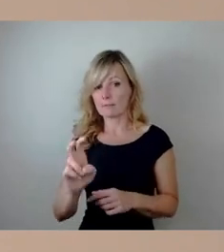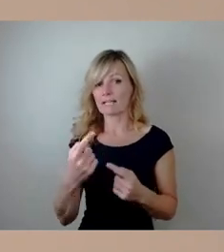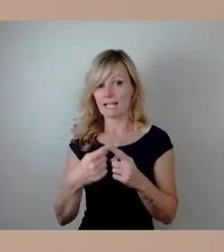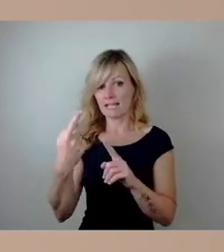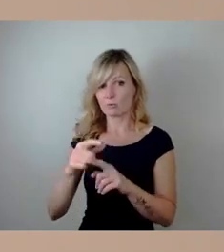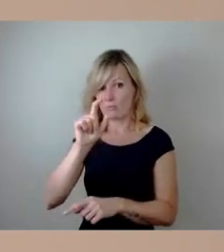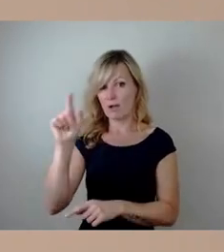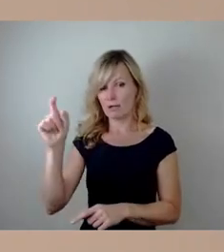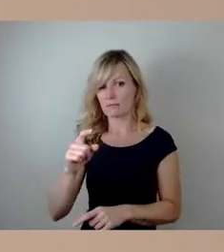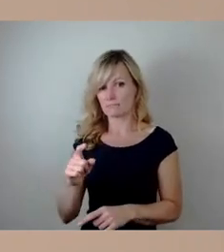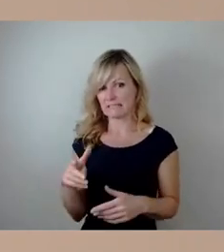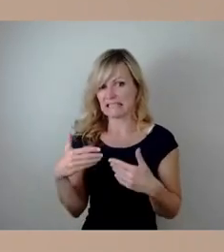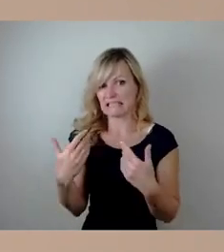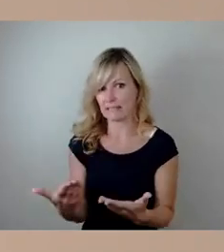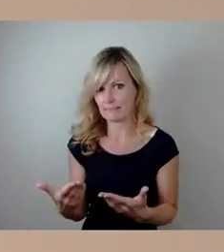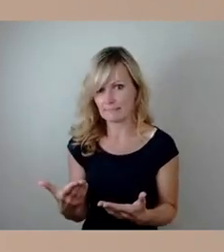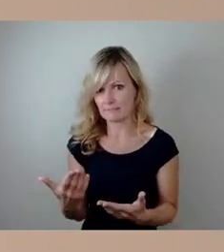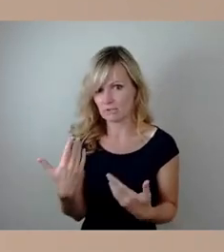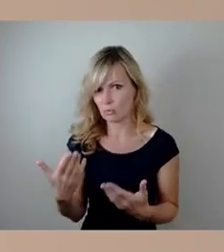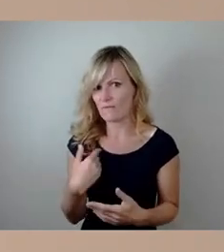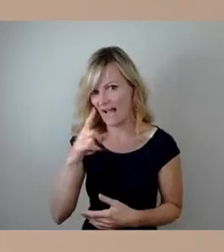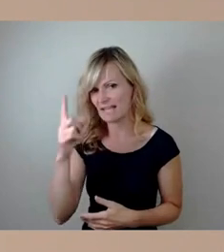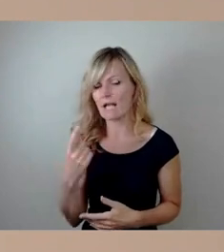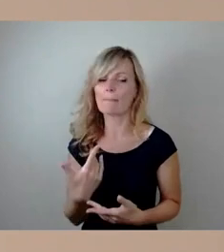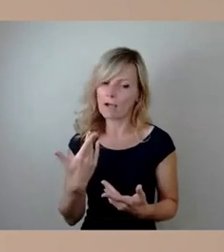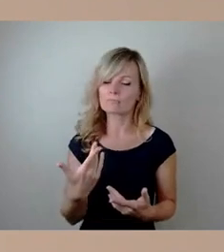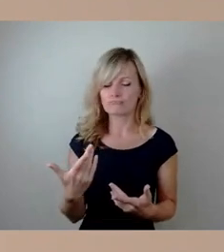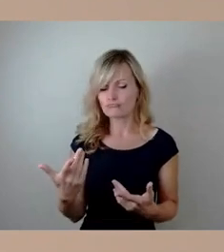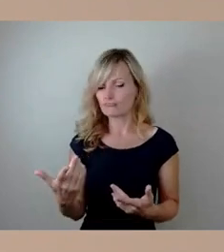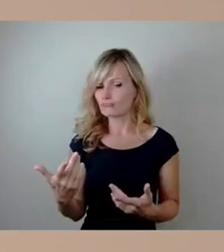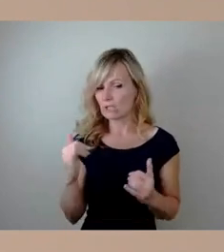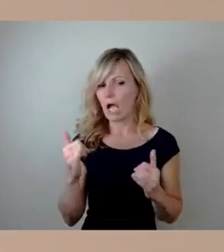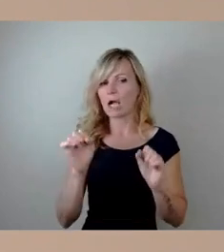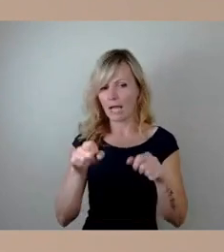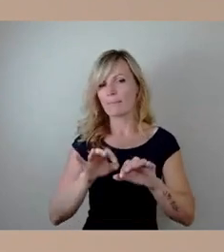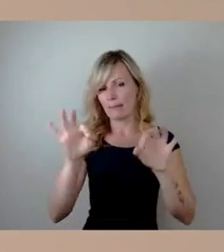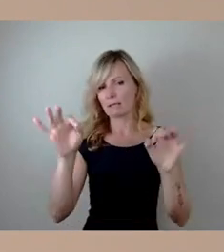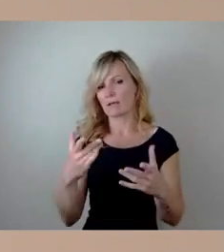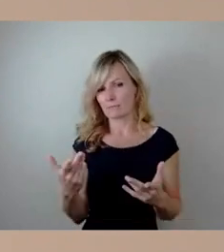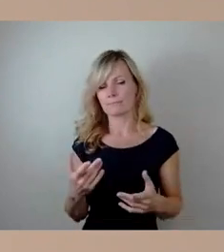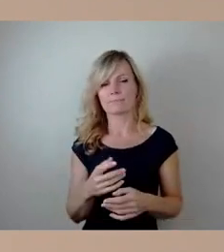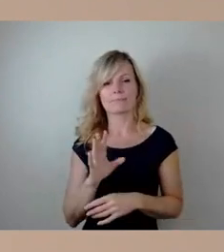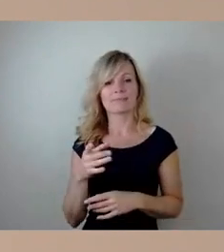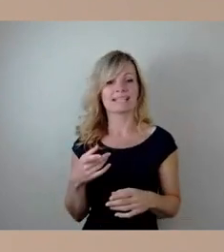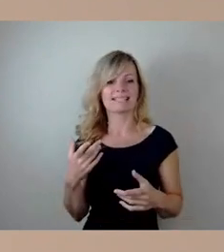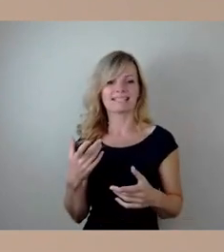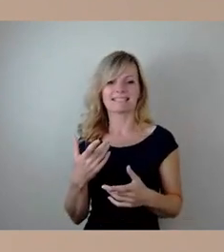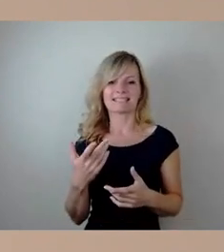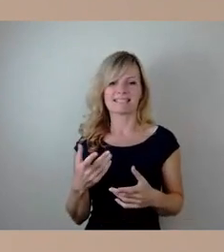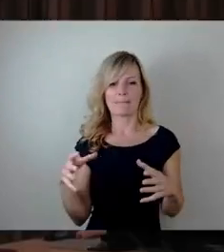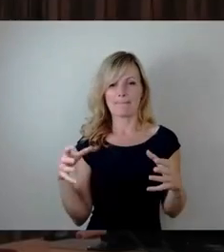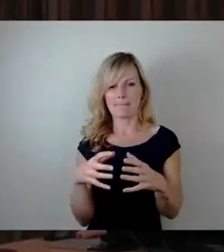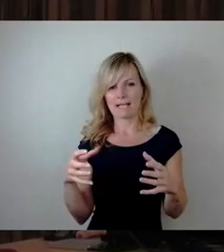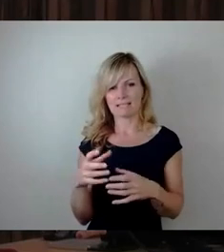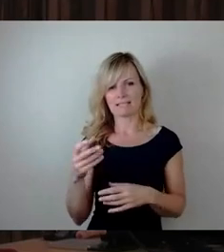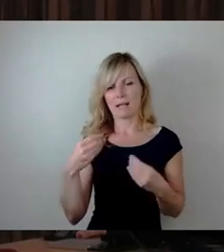hat. Aber wie gesagt, das ist alles optimierbar und zieht es ja sozusagen das. Ich habe die Massen und Plastikbecher an der Friedrichstraße